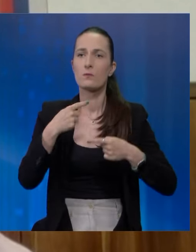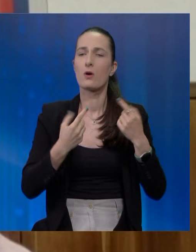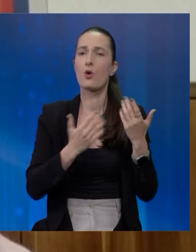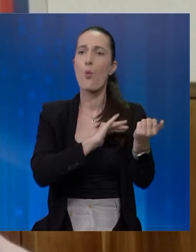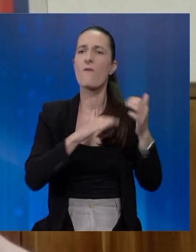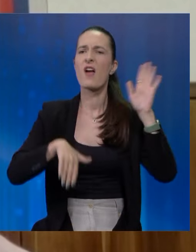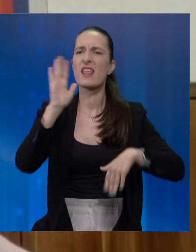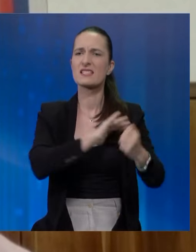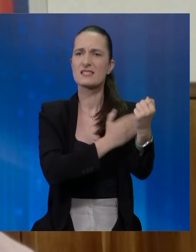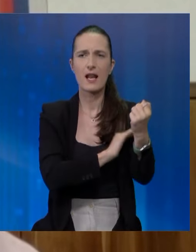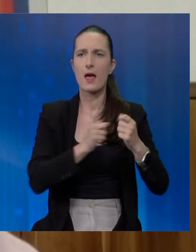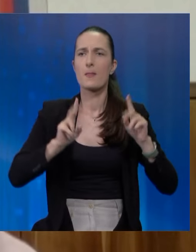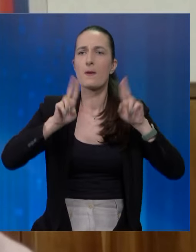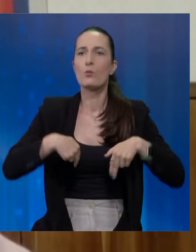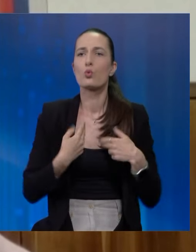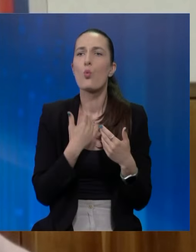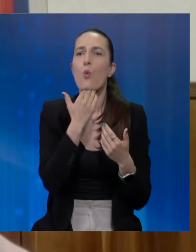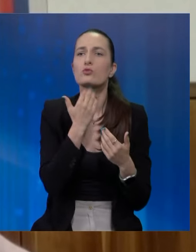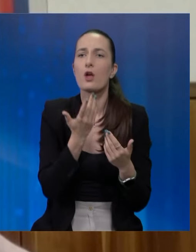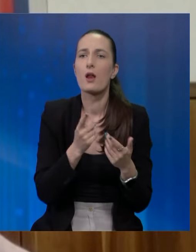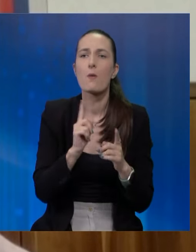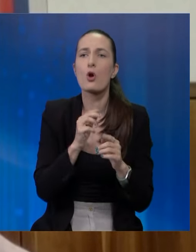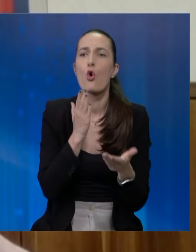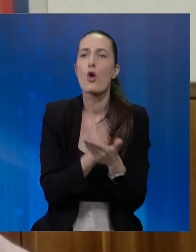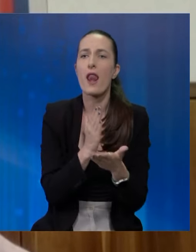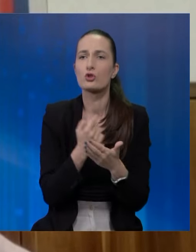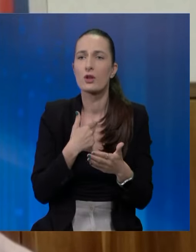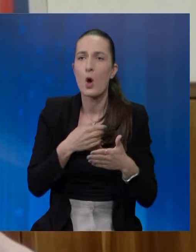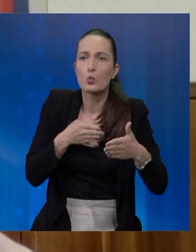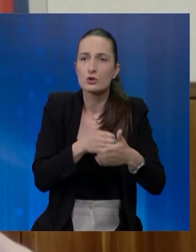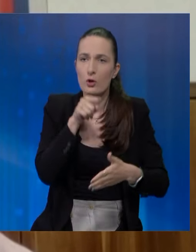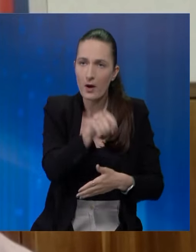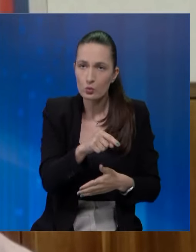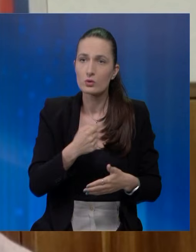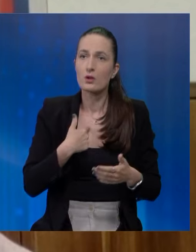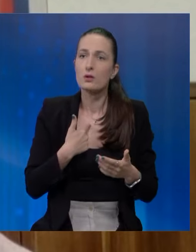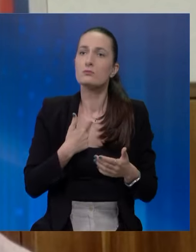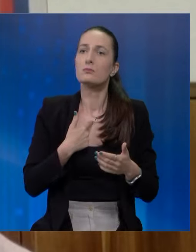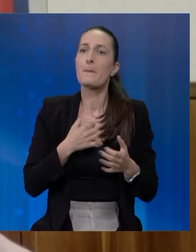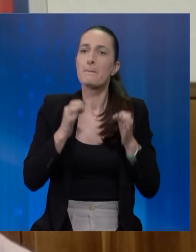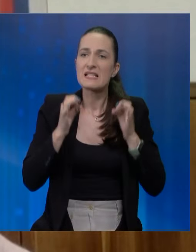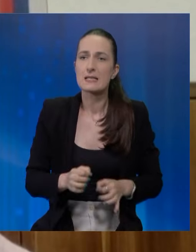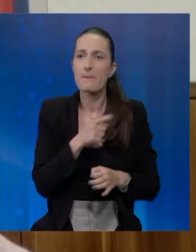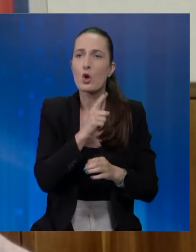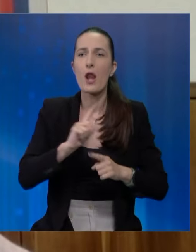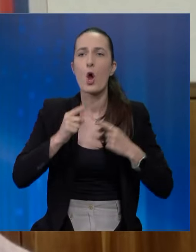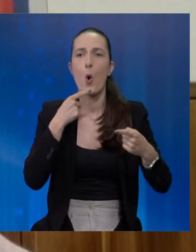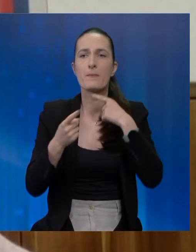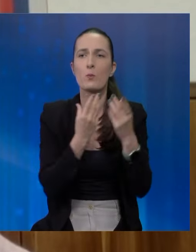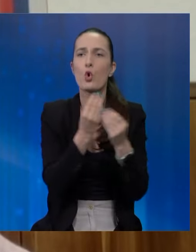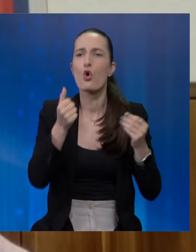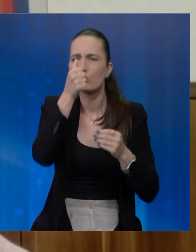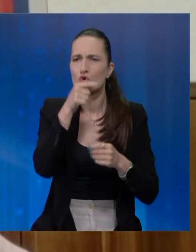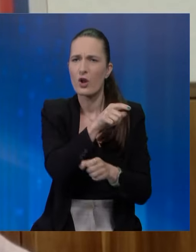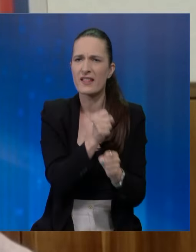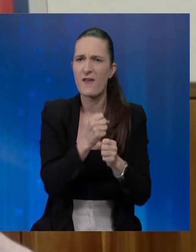vodim politiku velikih sila, niti mogu uopšte na bilo koji način da utječem na nju i da principijalno i ne komentarišem